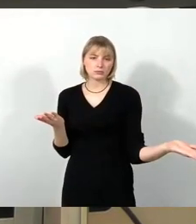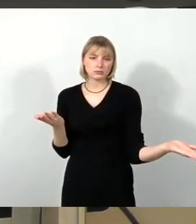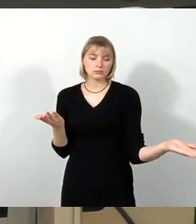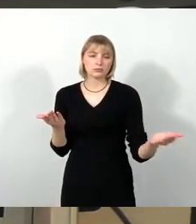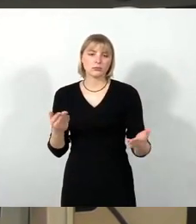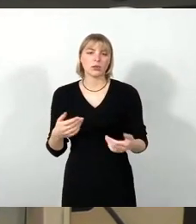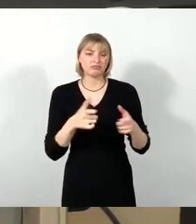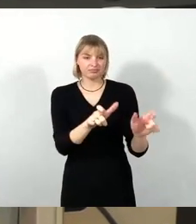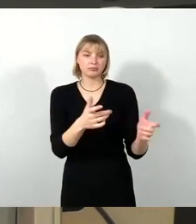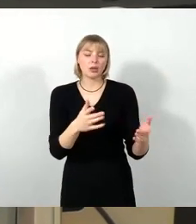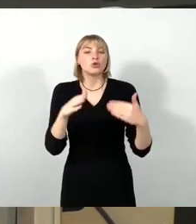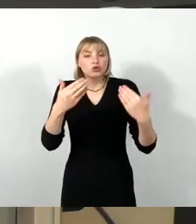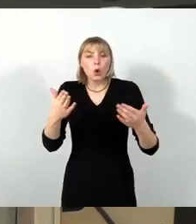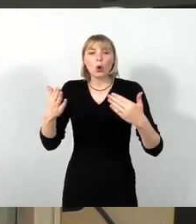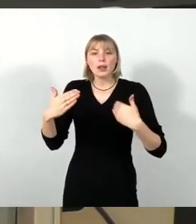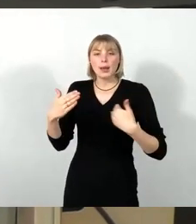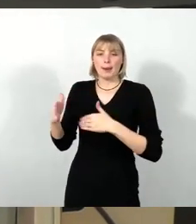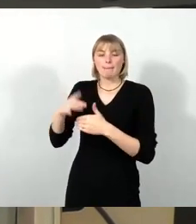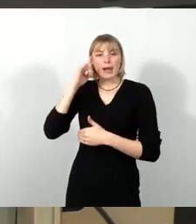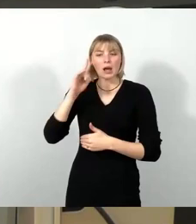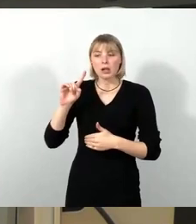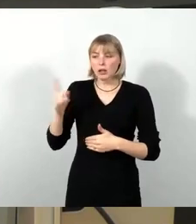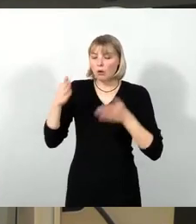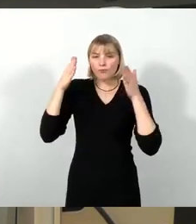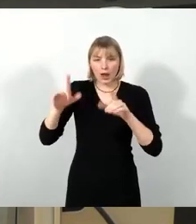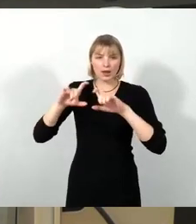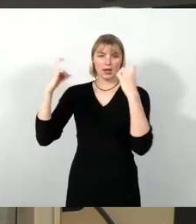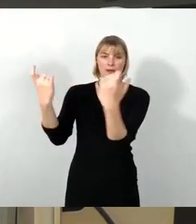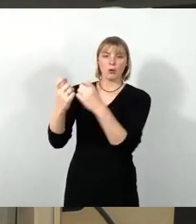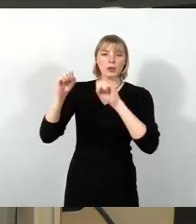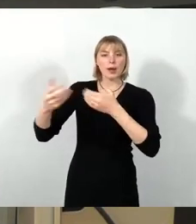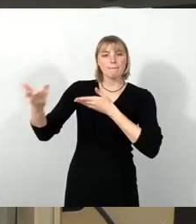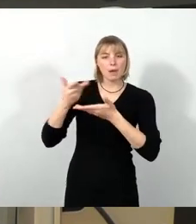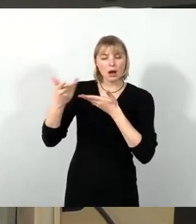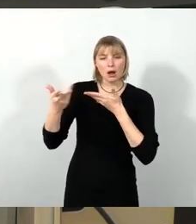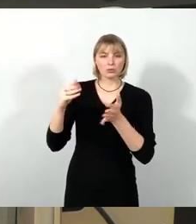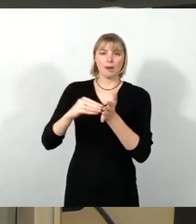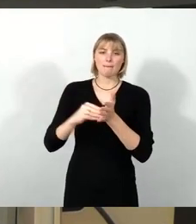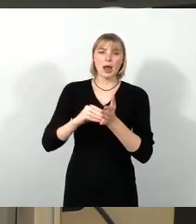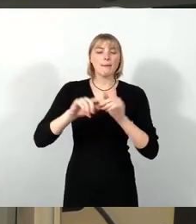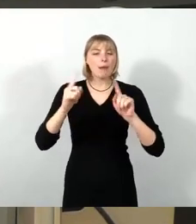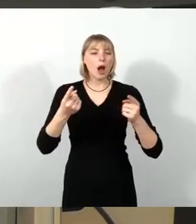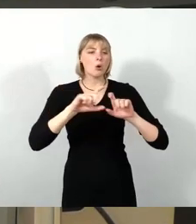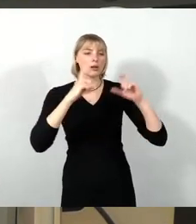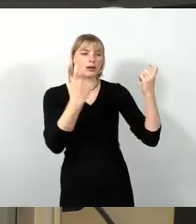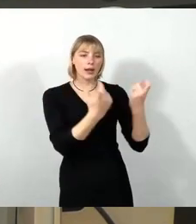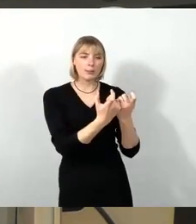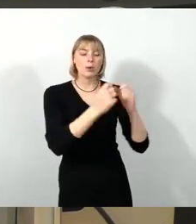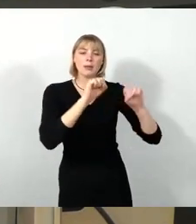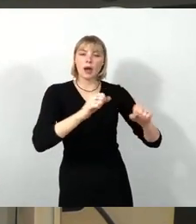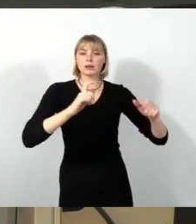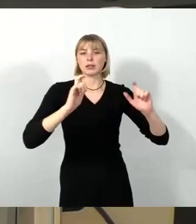Klimabeirat nicht nur ein Fachgremium, beraten kann, sondern auch ein Gremium, in dem gesellschaftliche